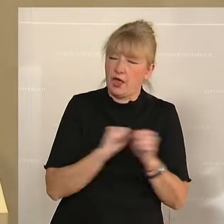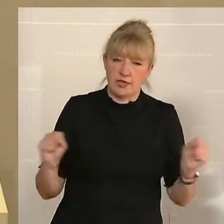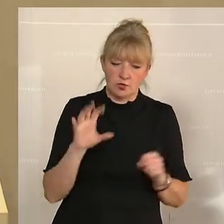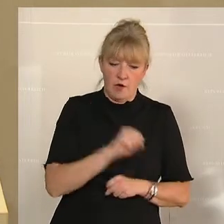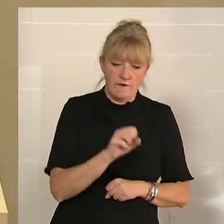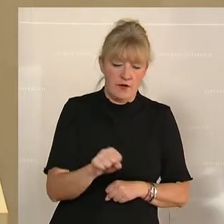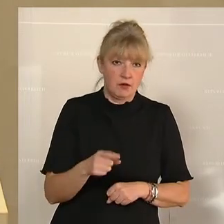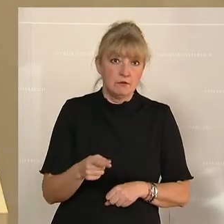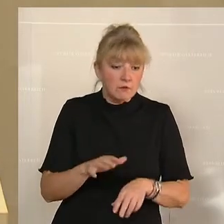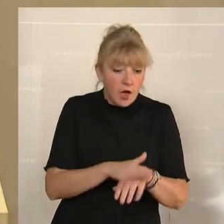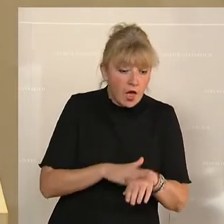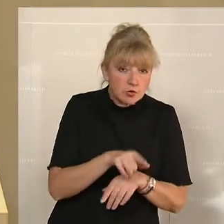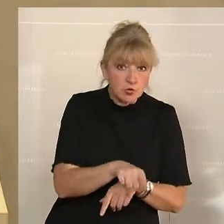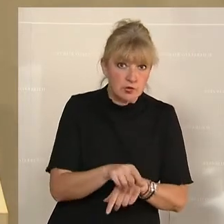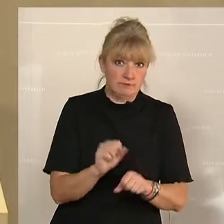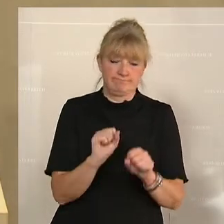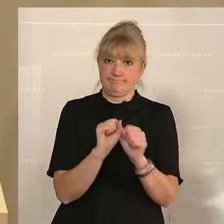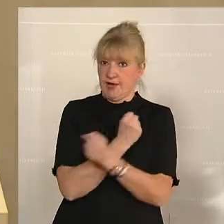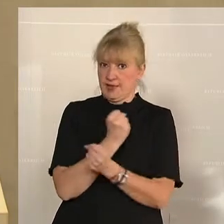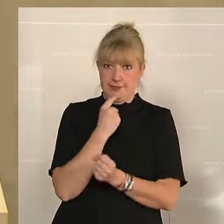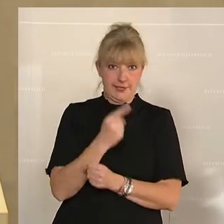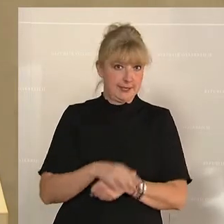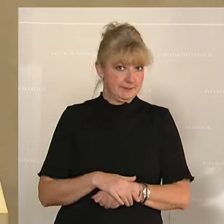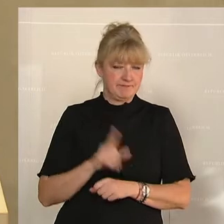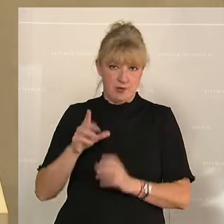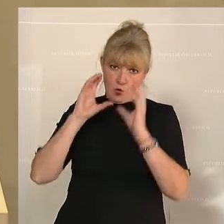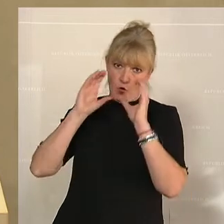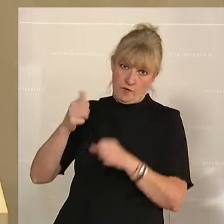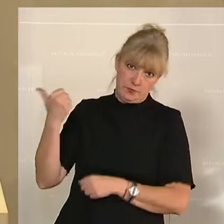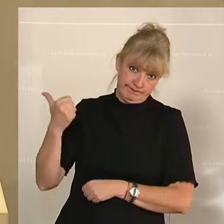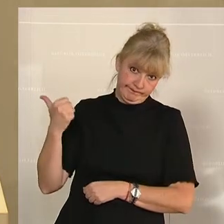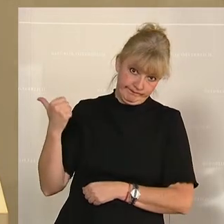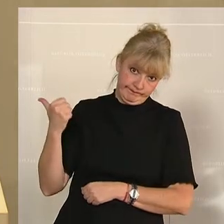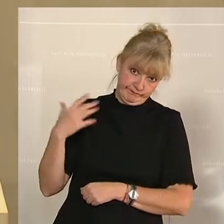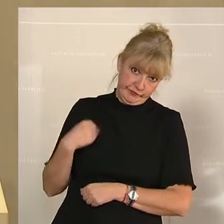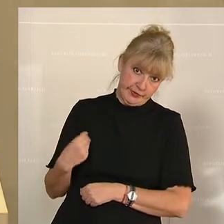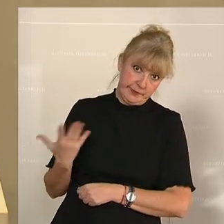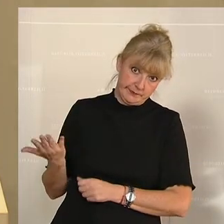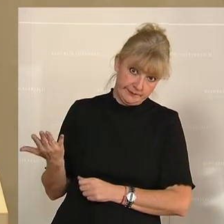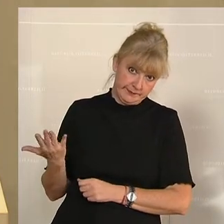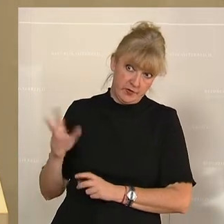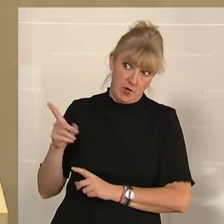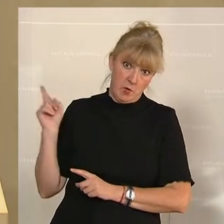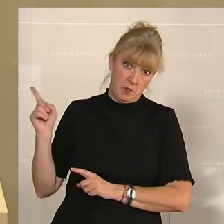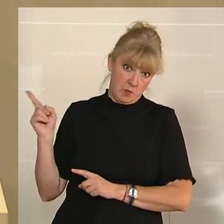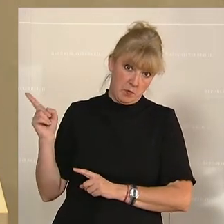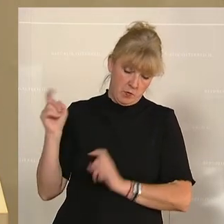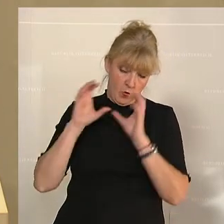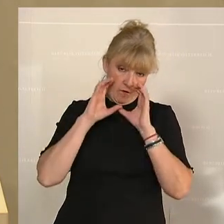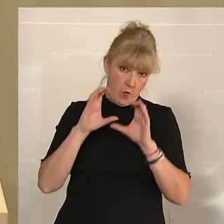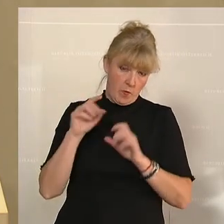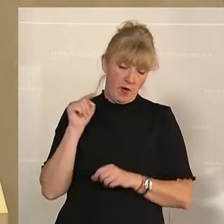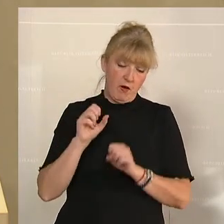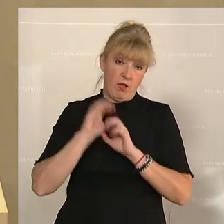sind unentschuldbar. Und dort muss man aber auch wieder die ÖVP in die Ziehung nehmen, weil die hat dort klar und deutlich